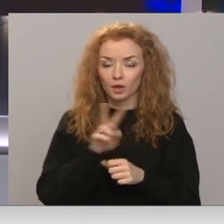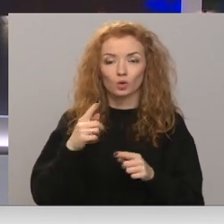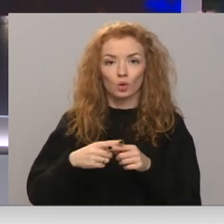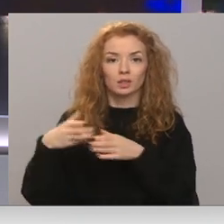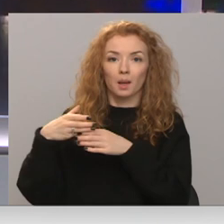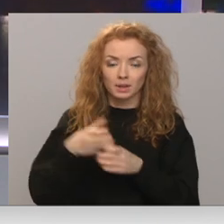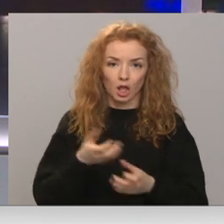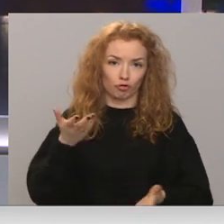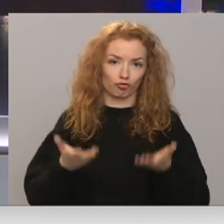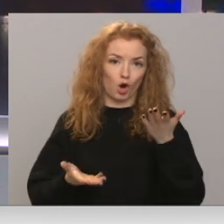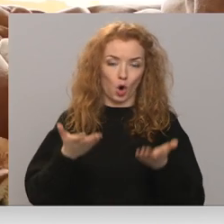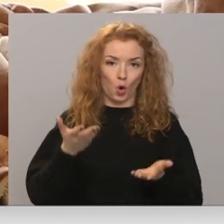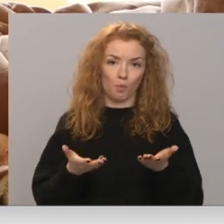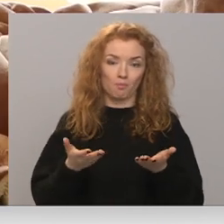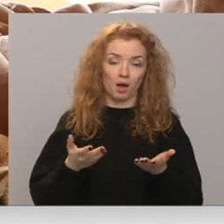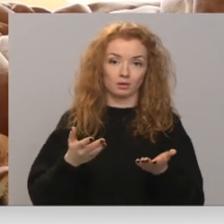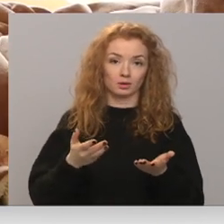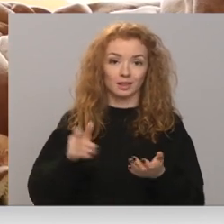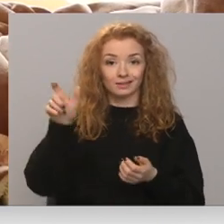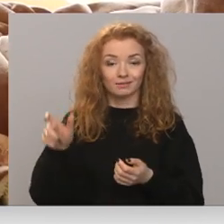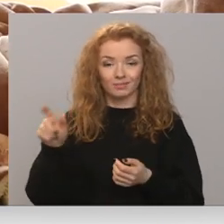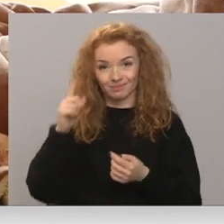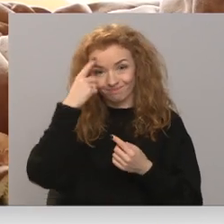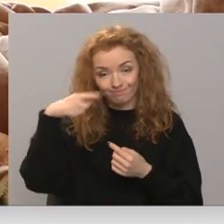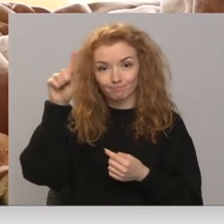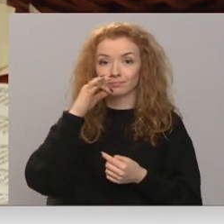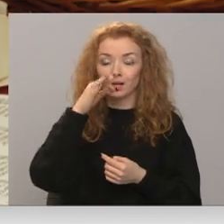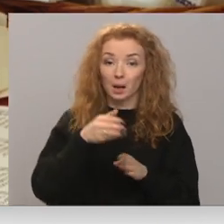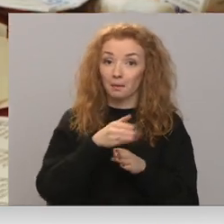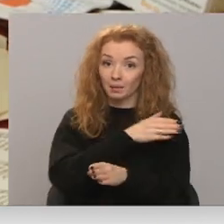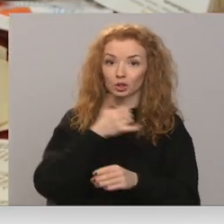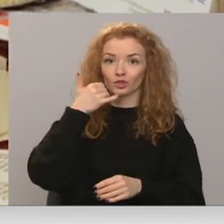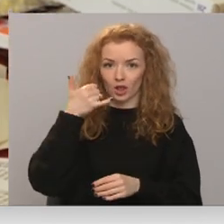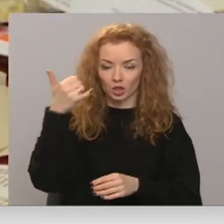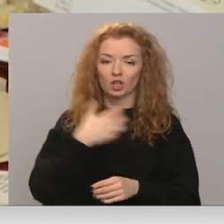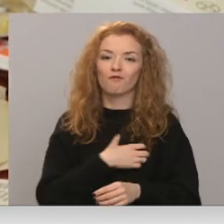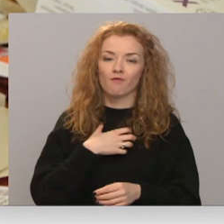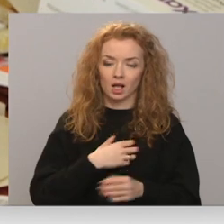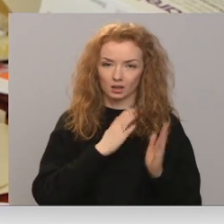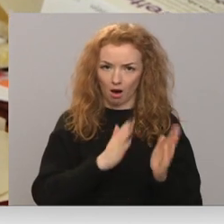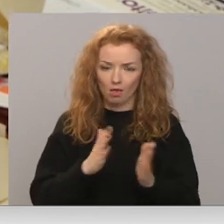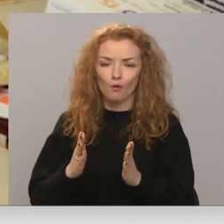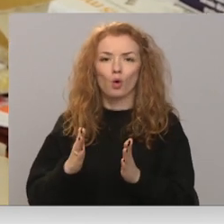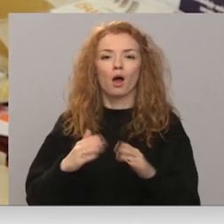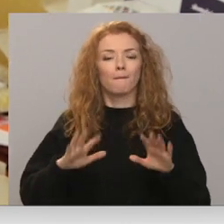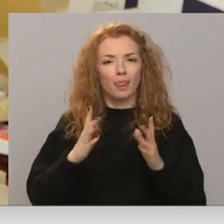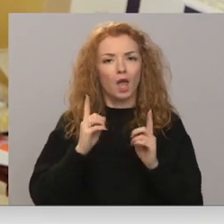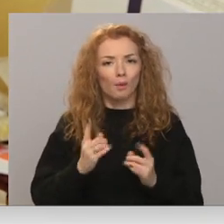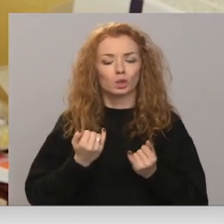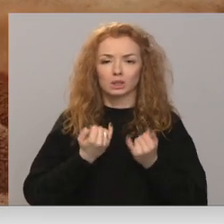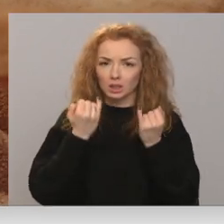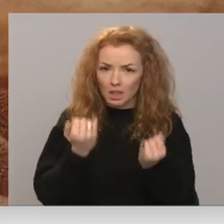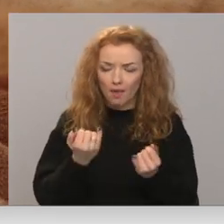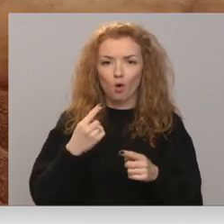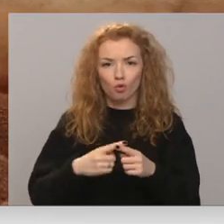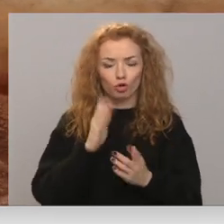mazināt šaubas. Kampaņas autori norāda, pirms zvanīšanas jāsagatavojas, sarunā jābūt cieņpilnai, taču tiešai. Turklāt